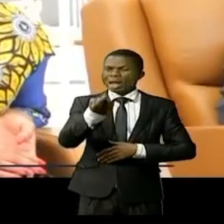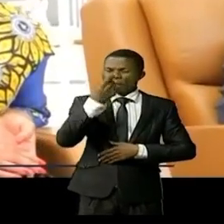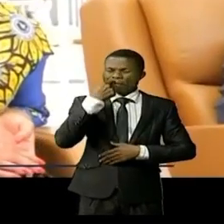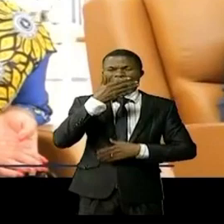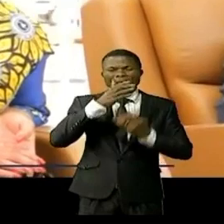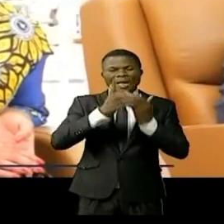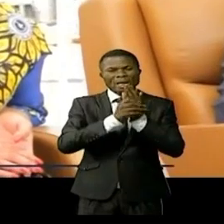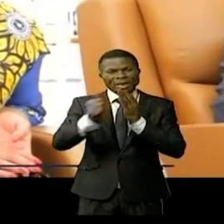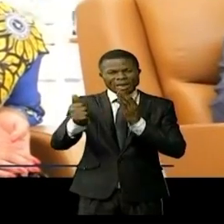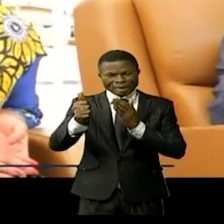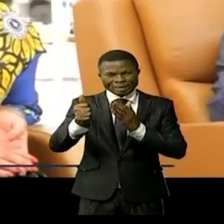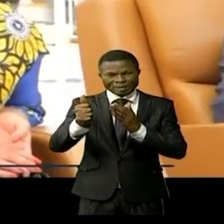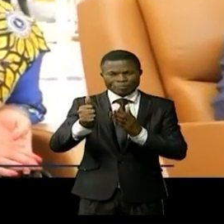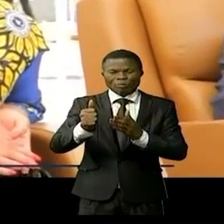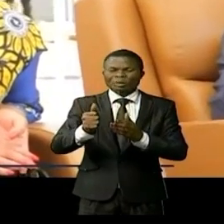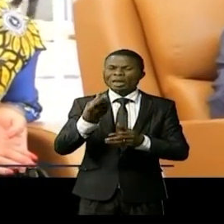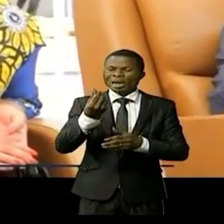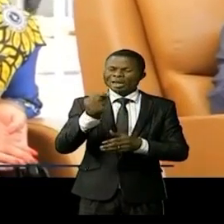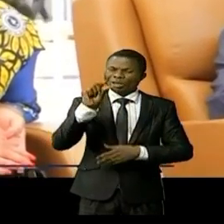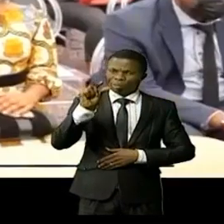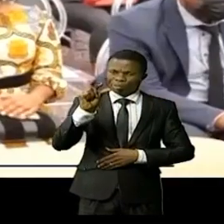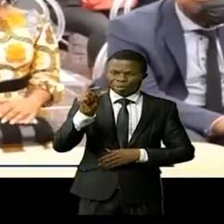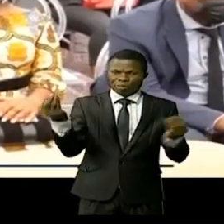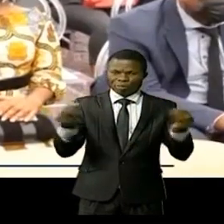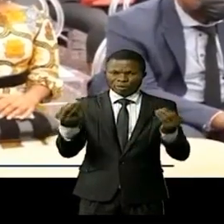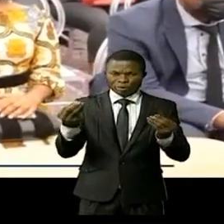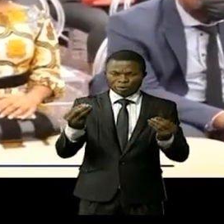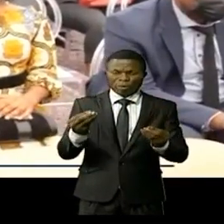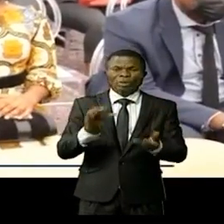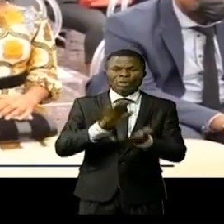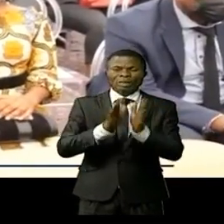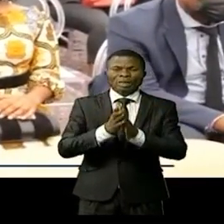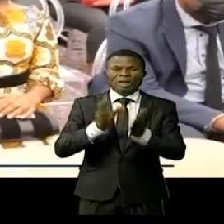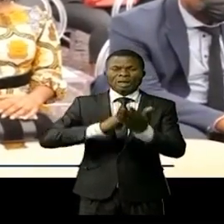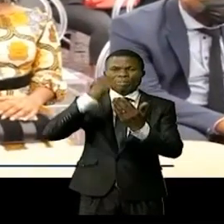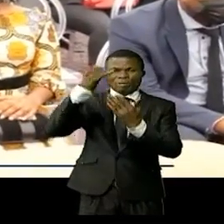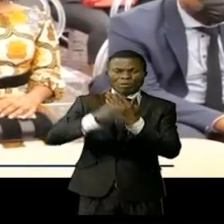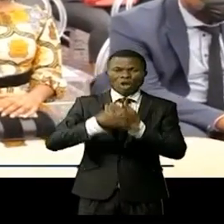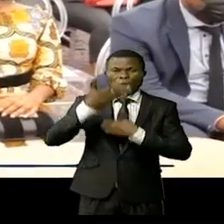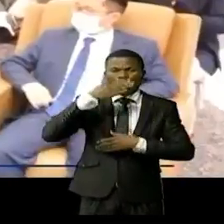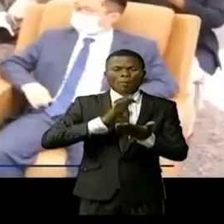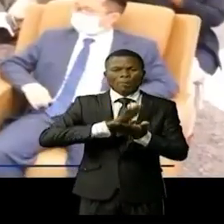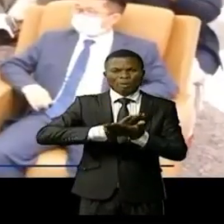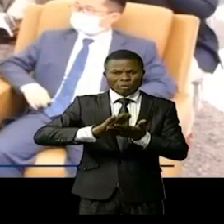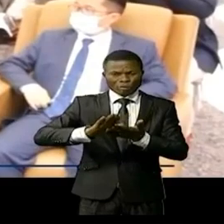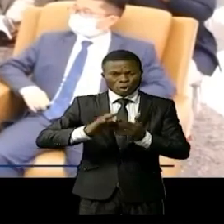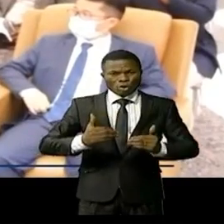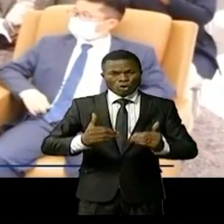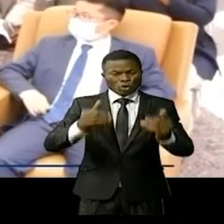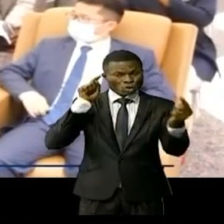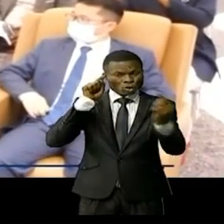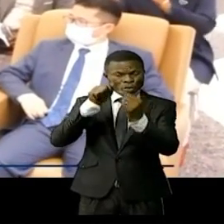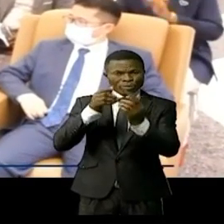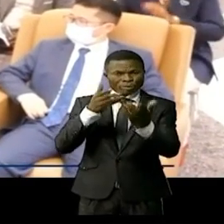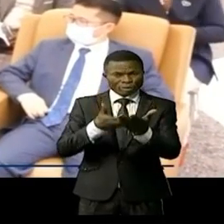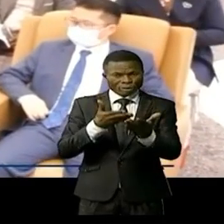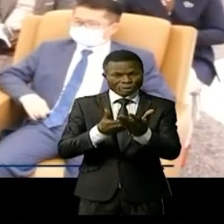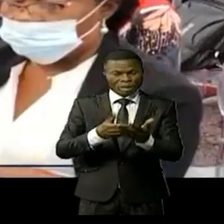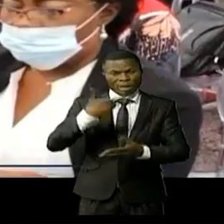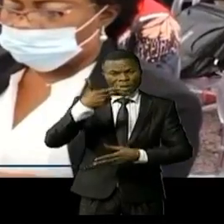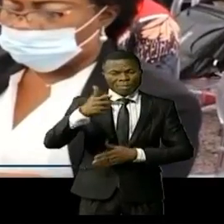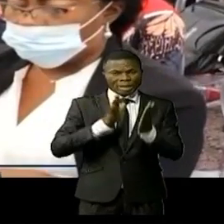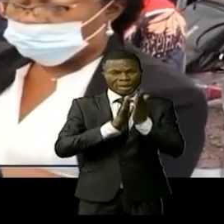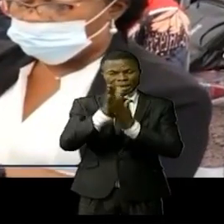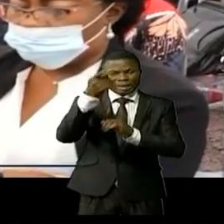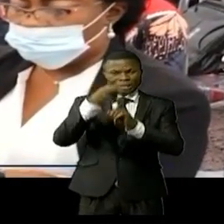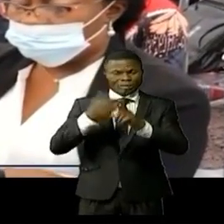abordable dans un environnement sain c'est ainsi que l'a matérialisé les projets hôpitaux Bopéto poursuivant ses objectifs ce mercredi 15